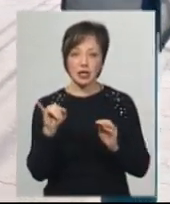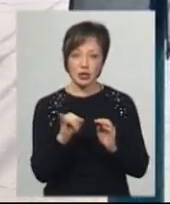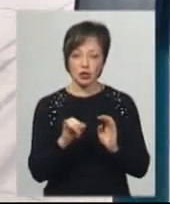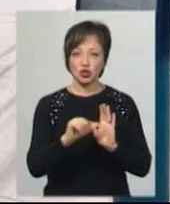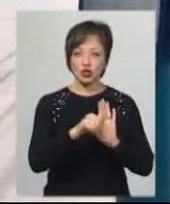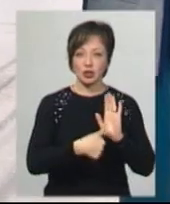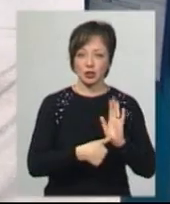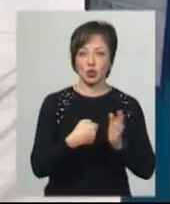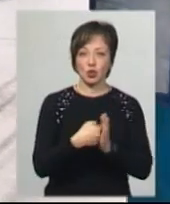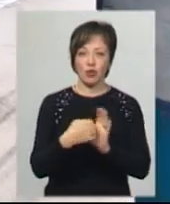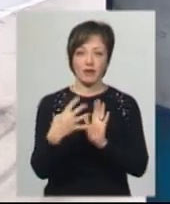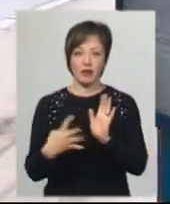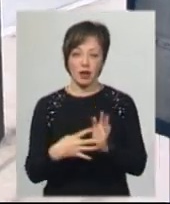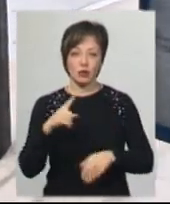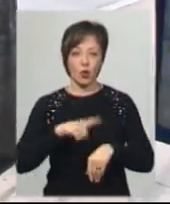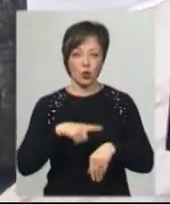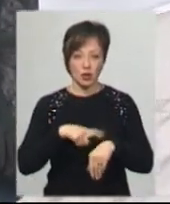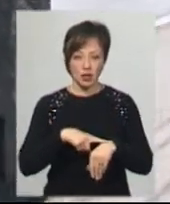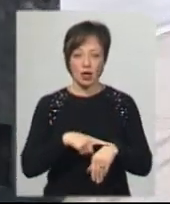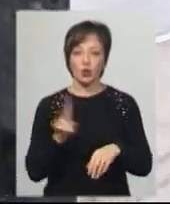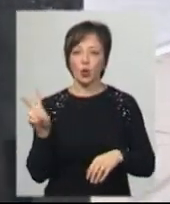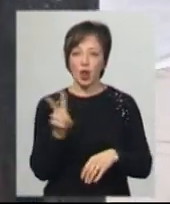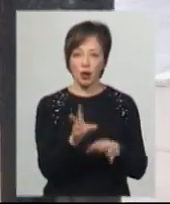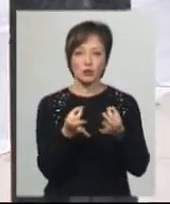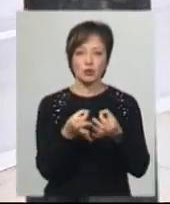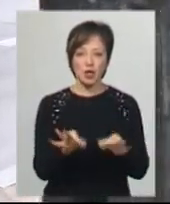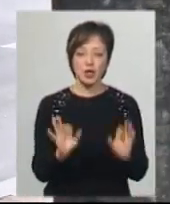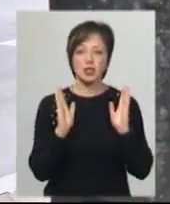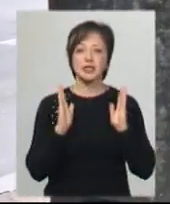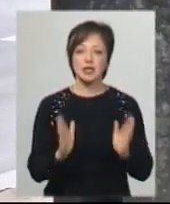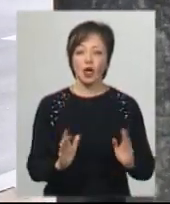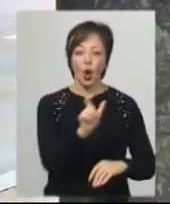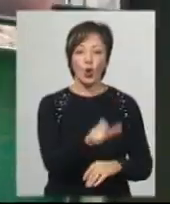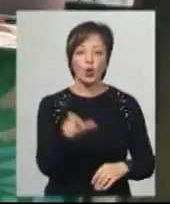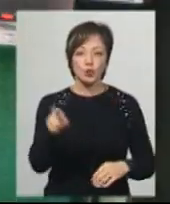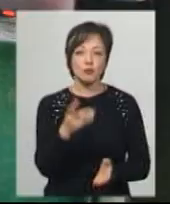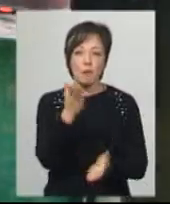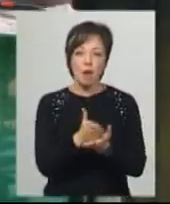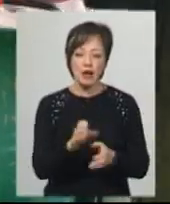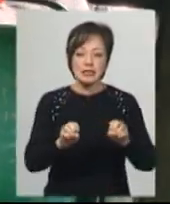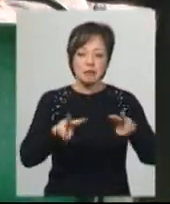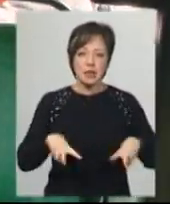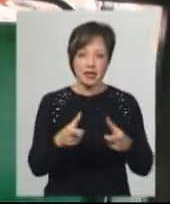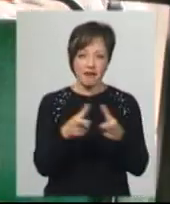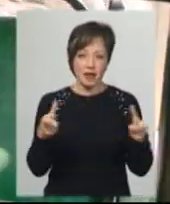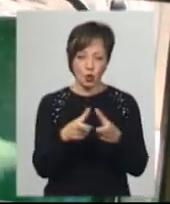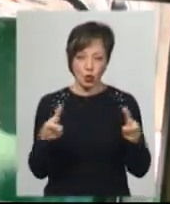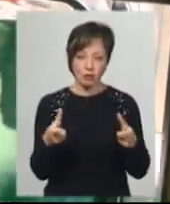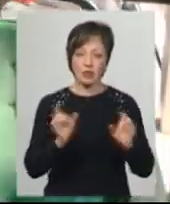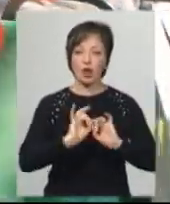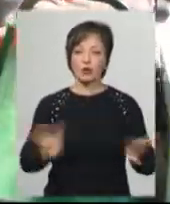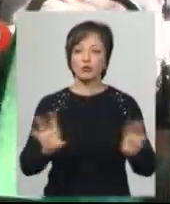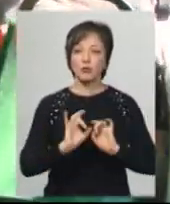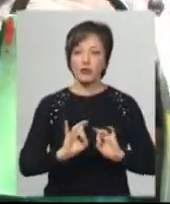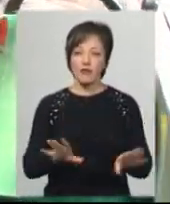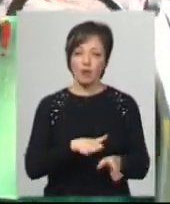16 до 19 пообіді у тролейбусі мають право їхати лише пасажири із спецквитками. Про це Суспільному